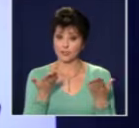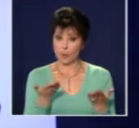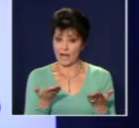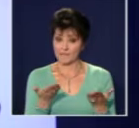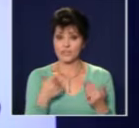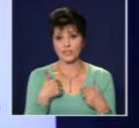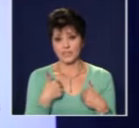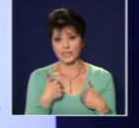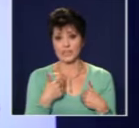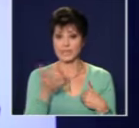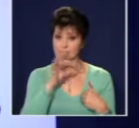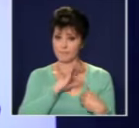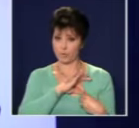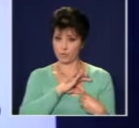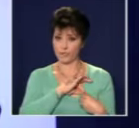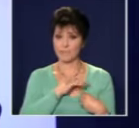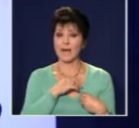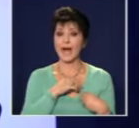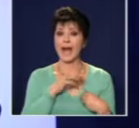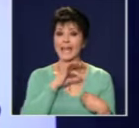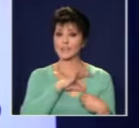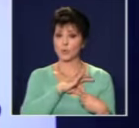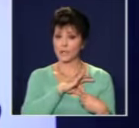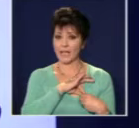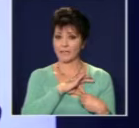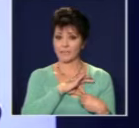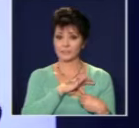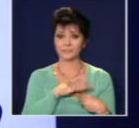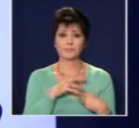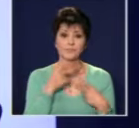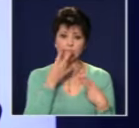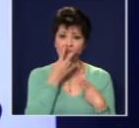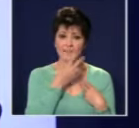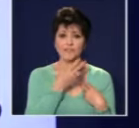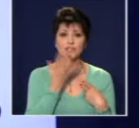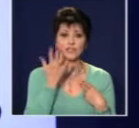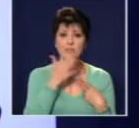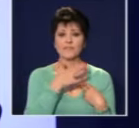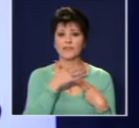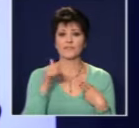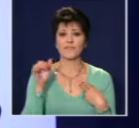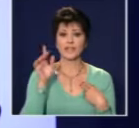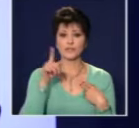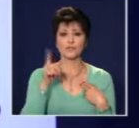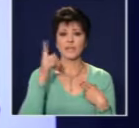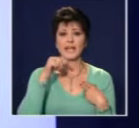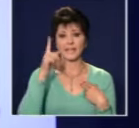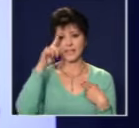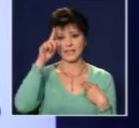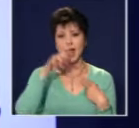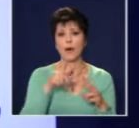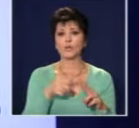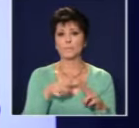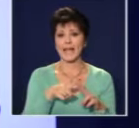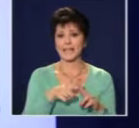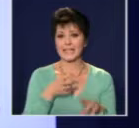се нуждаем в Румъния се вижда, че един екип на уникален лекар, който е палестинец постигна резултат за една година и те се радват